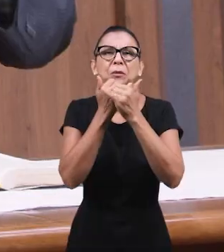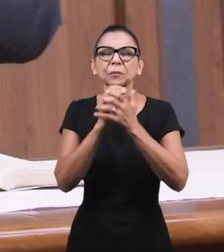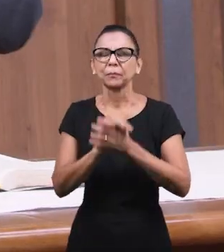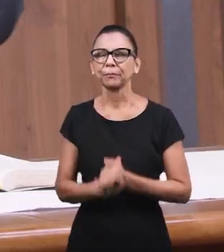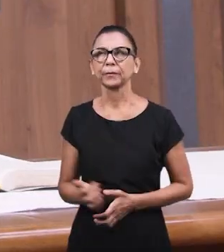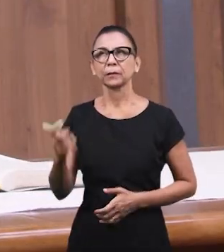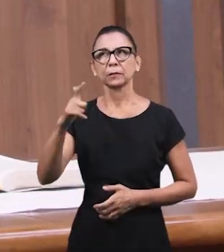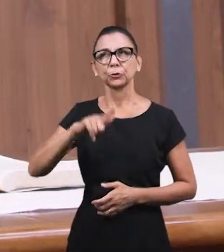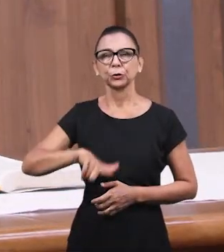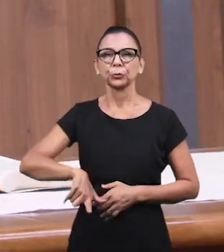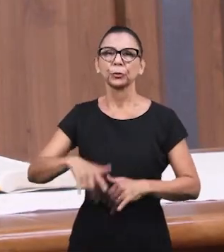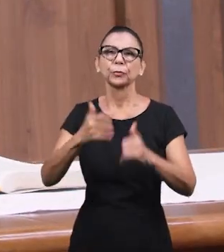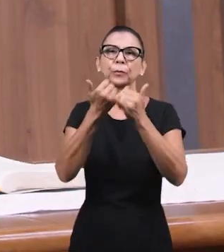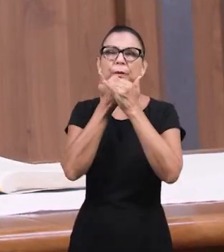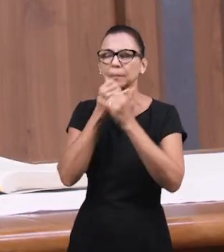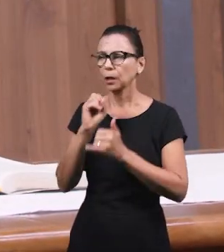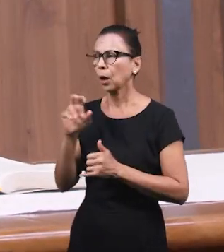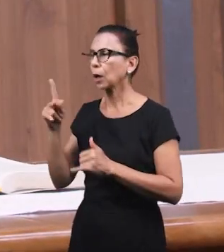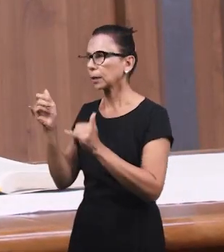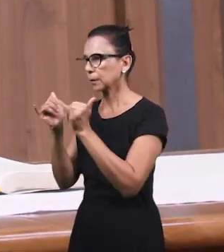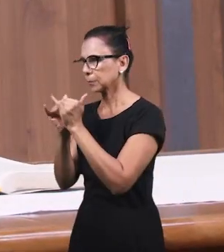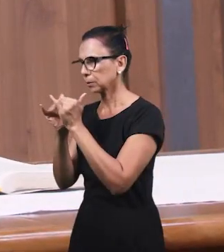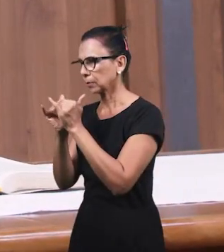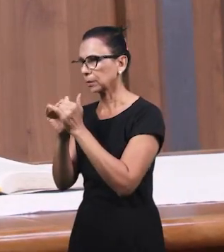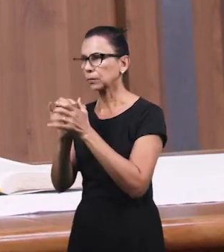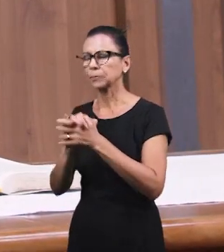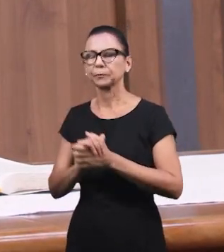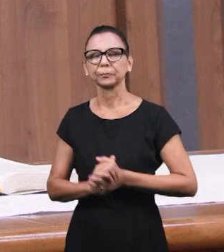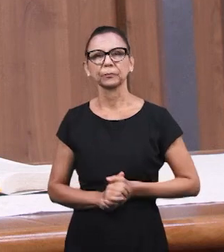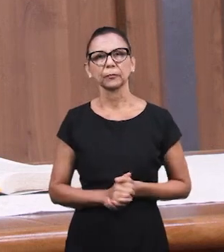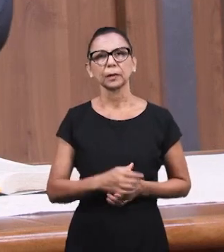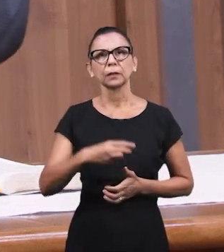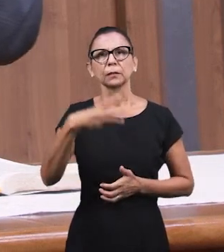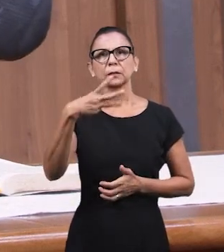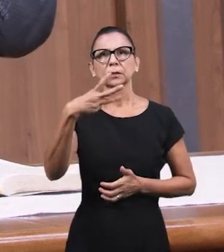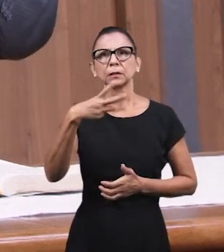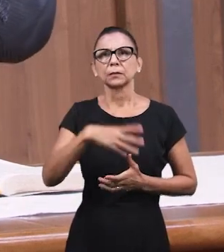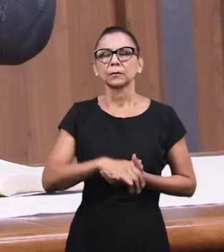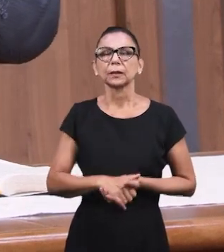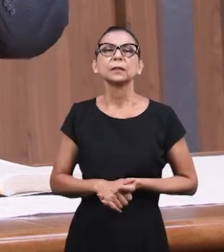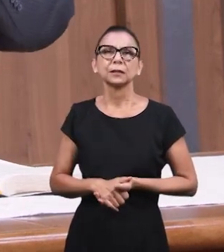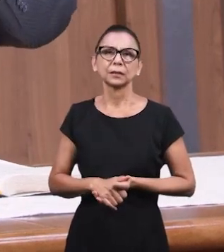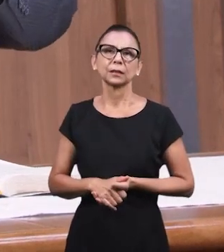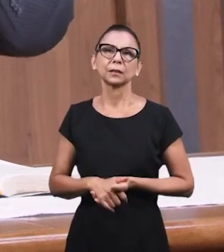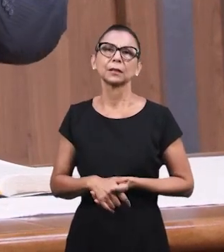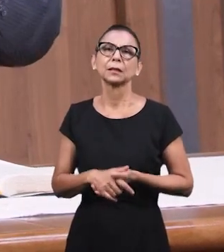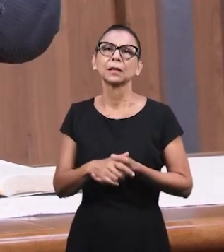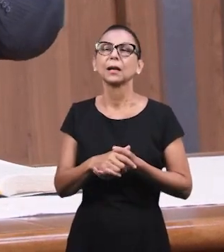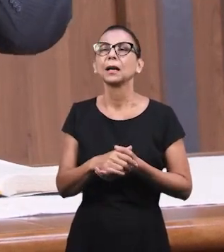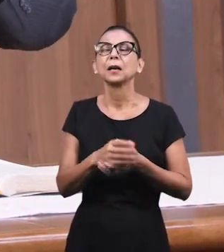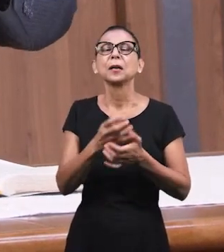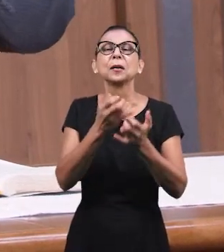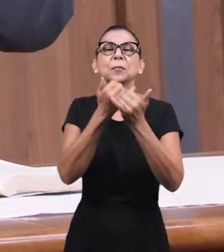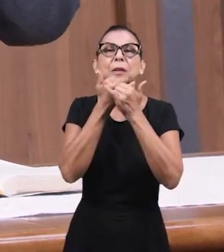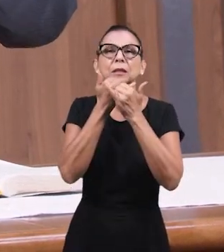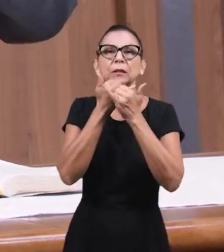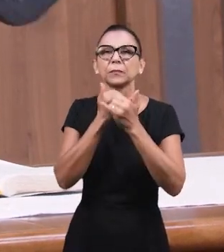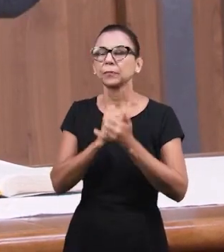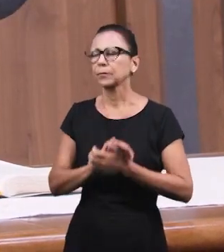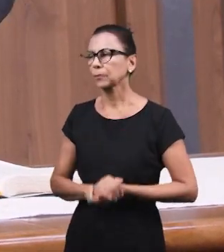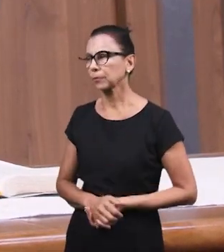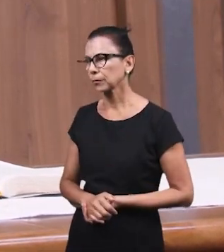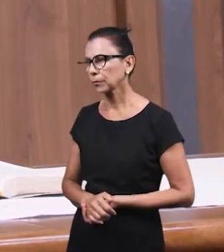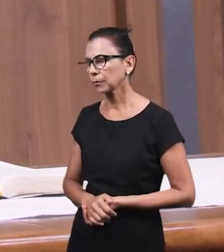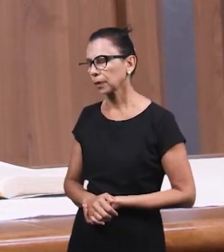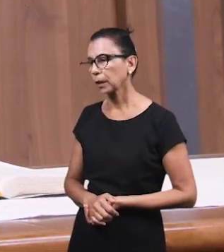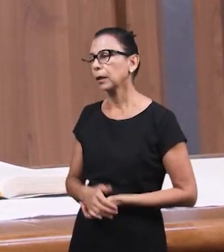ладно, я прощаю. И вдруг снова делает то же самое. И вдруг просит – прости. В третий раз ты уже не